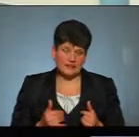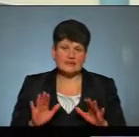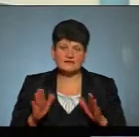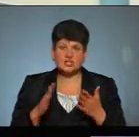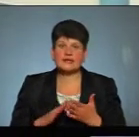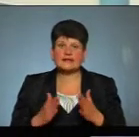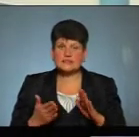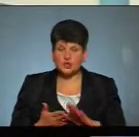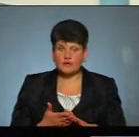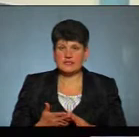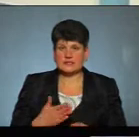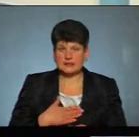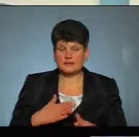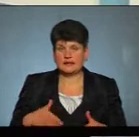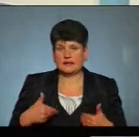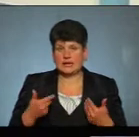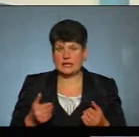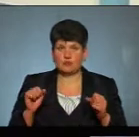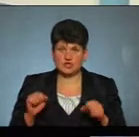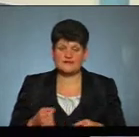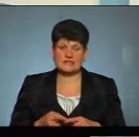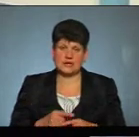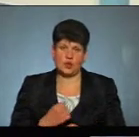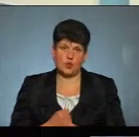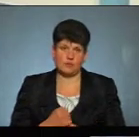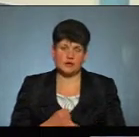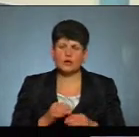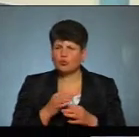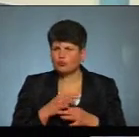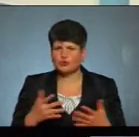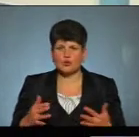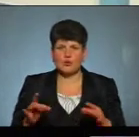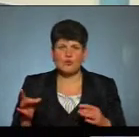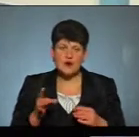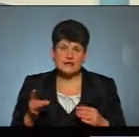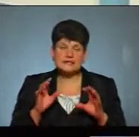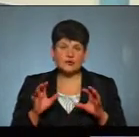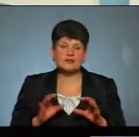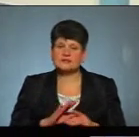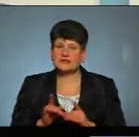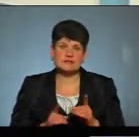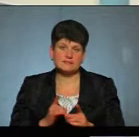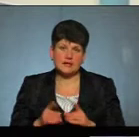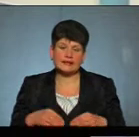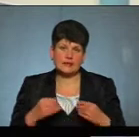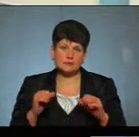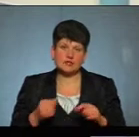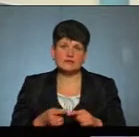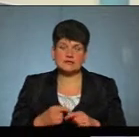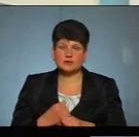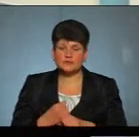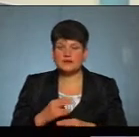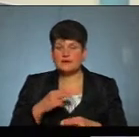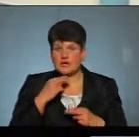ситуація нам надає можливості це робити. В будь-якому разі законодавство не змінилося, дає можливість це робити. Звертаю